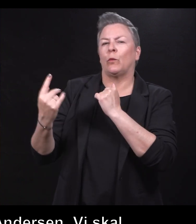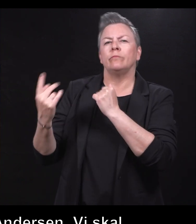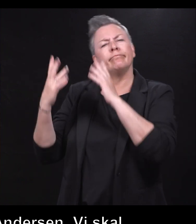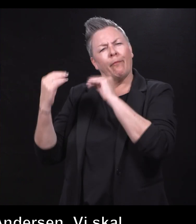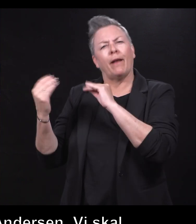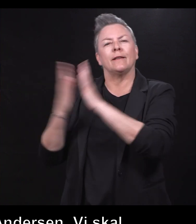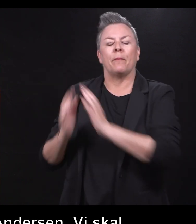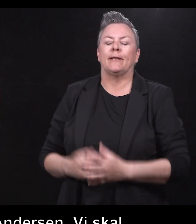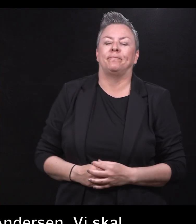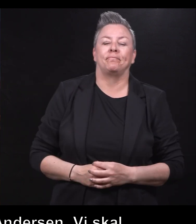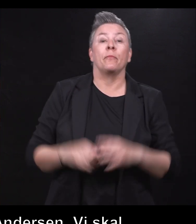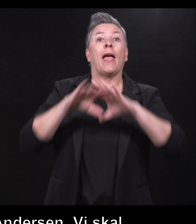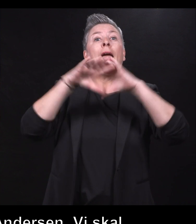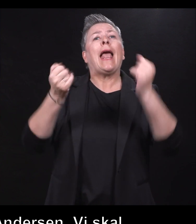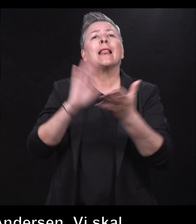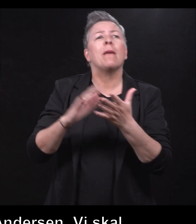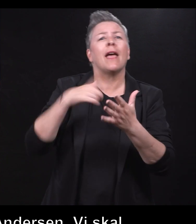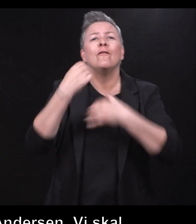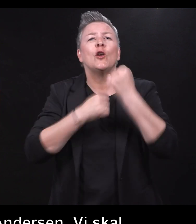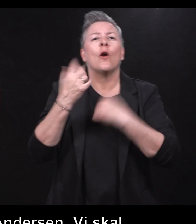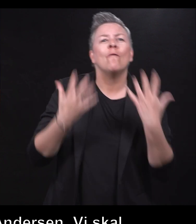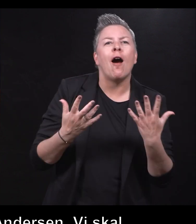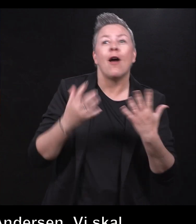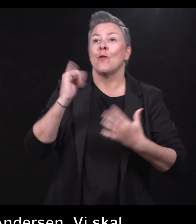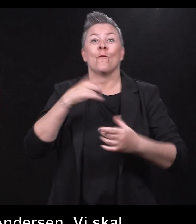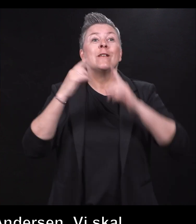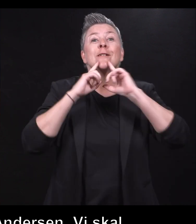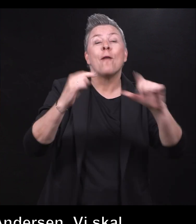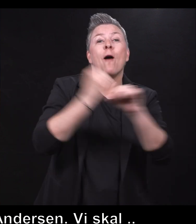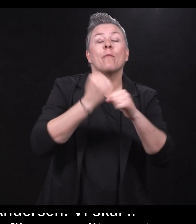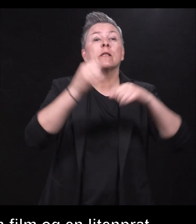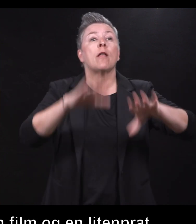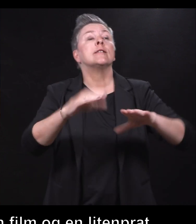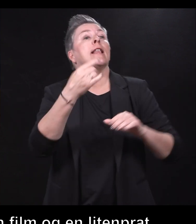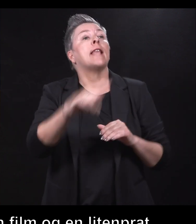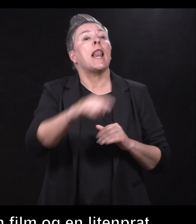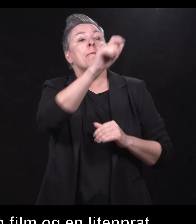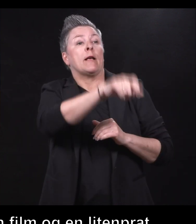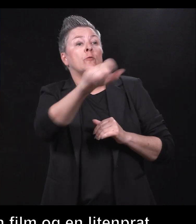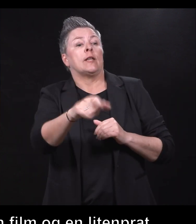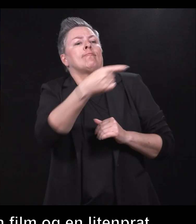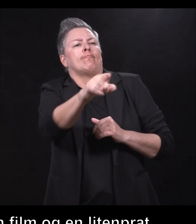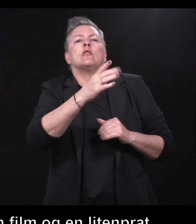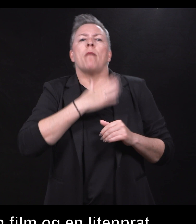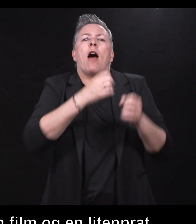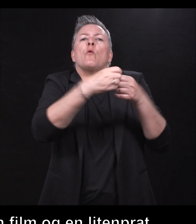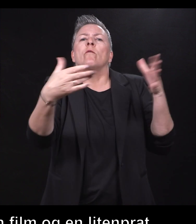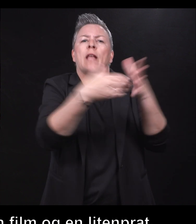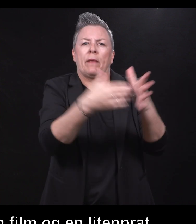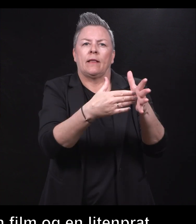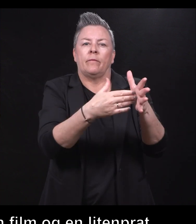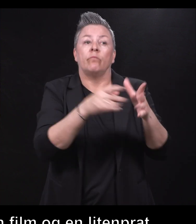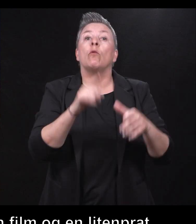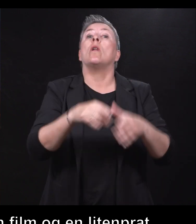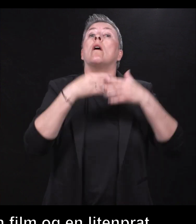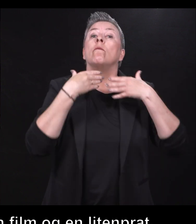Helt med! Hva driver vi med? Jo, vi skaper da arbeidsplasser til personer med utviklingshemming, og da er det ordinært